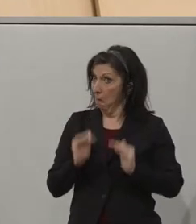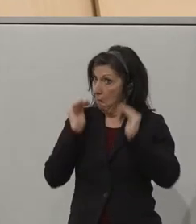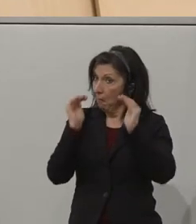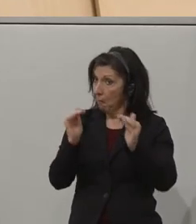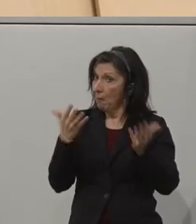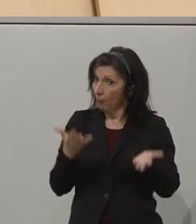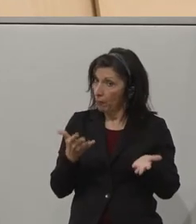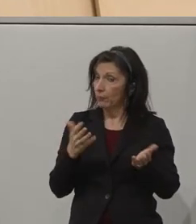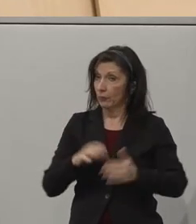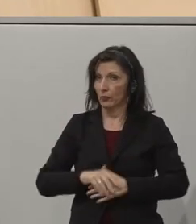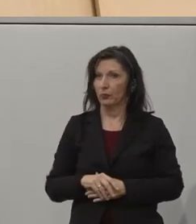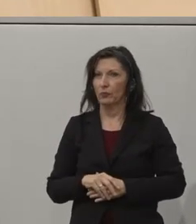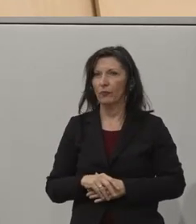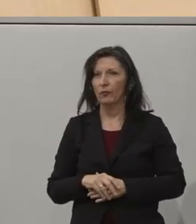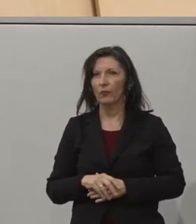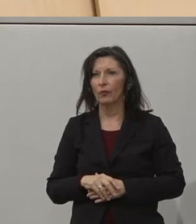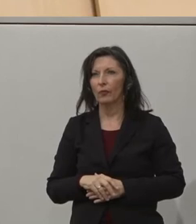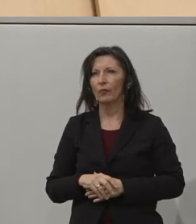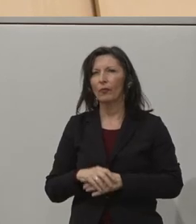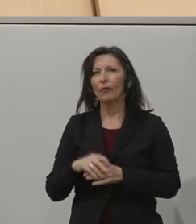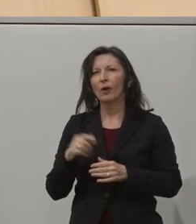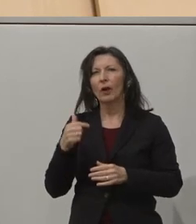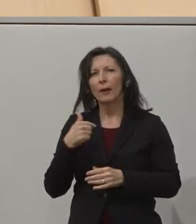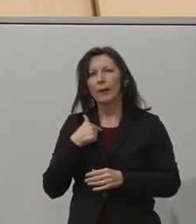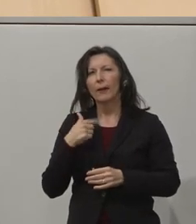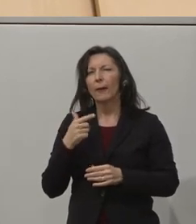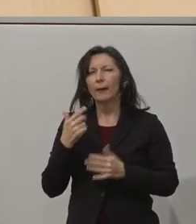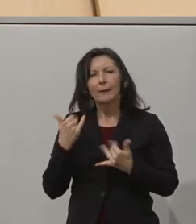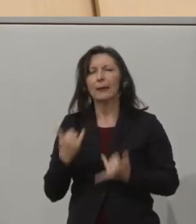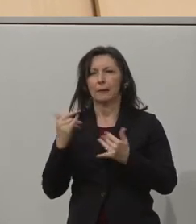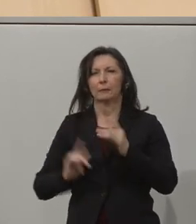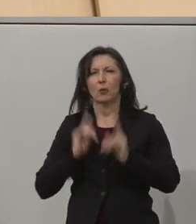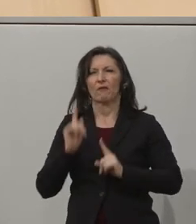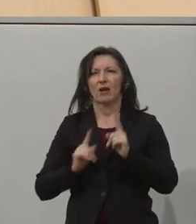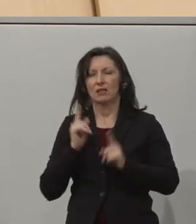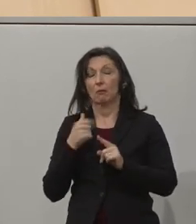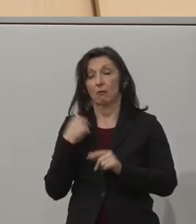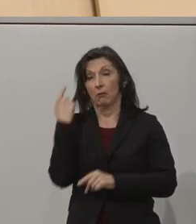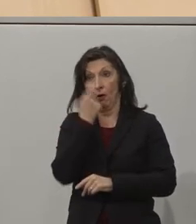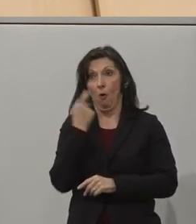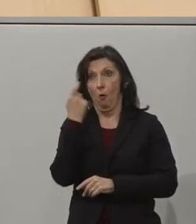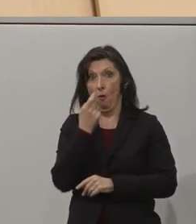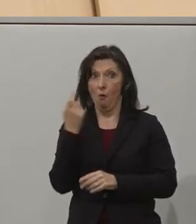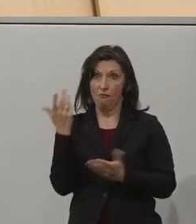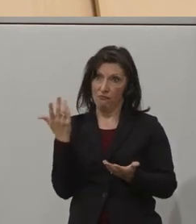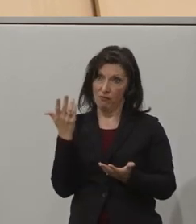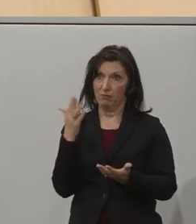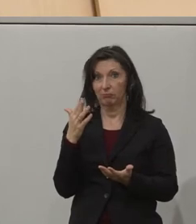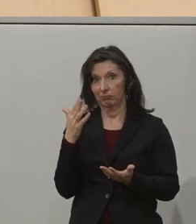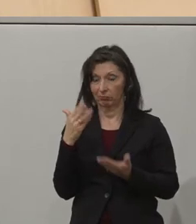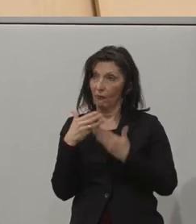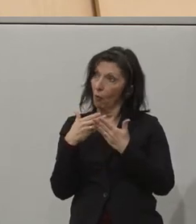was mich schon sehr motiviert ist und ich hoffe, dass auch genug öffentliche Stellen